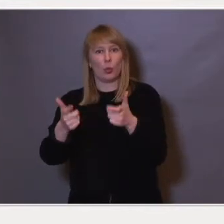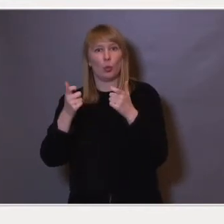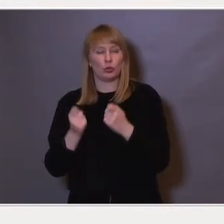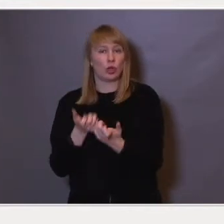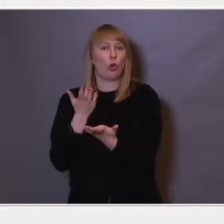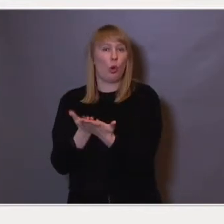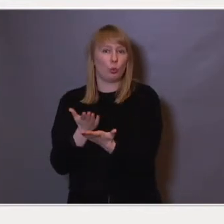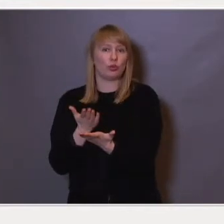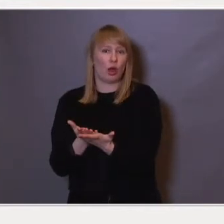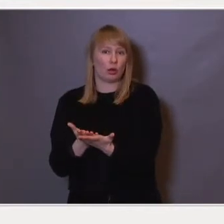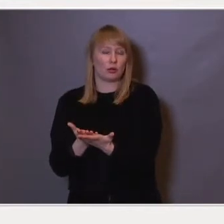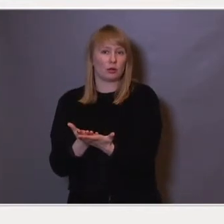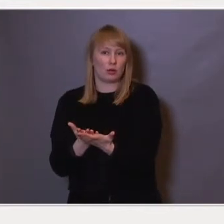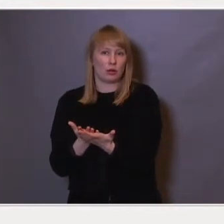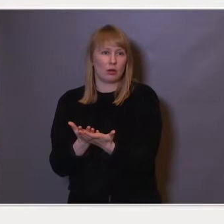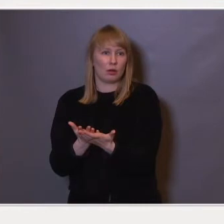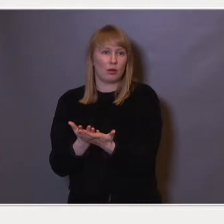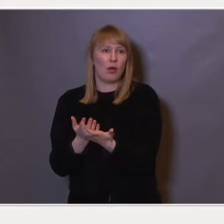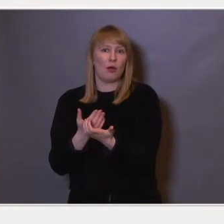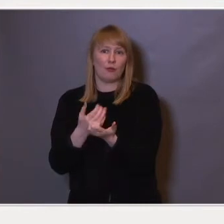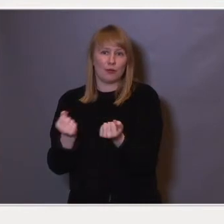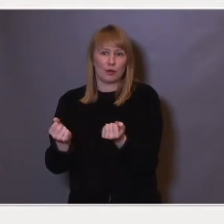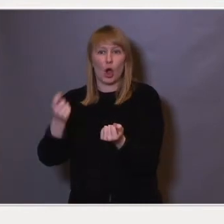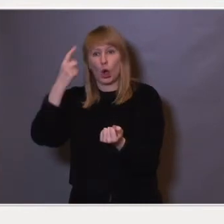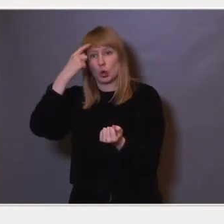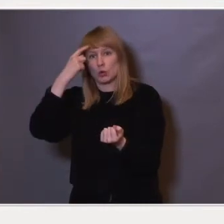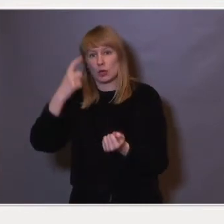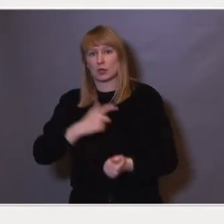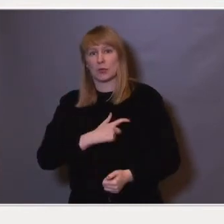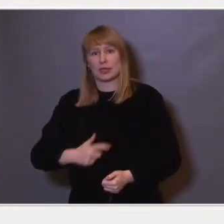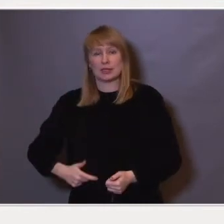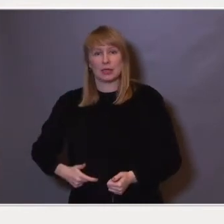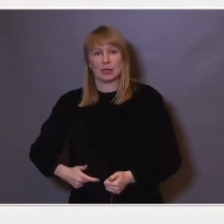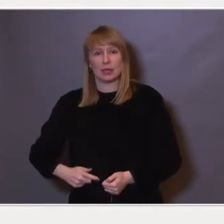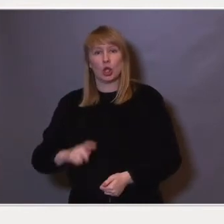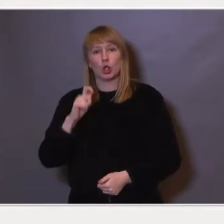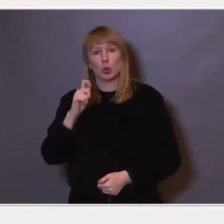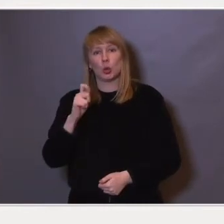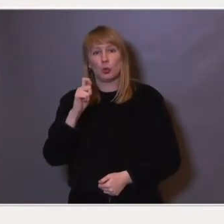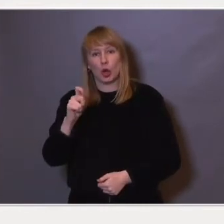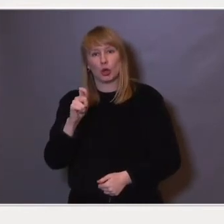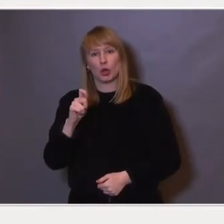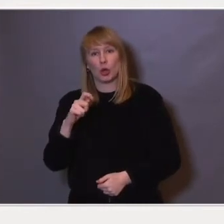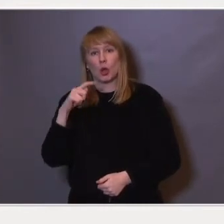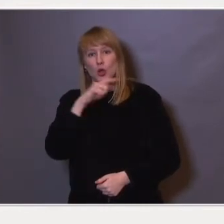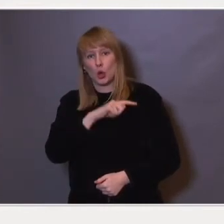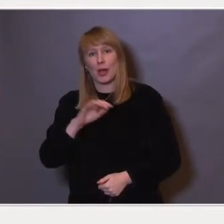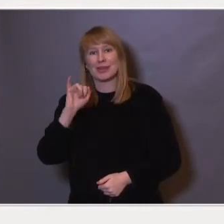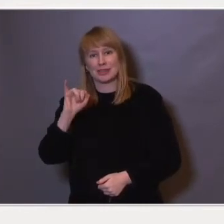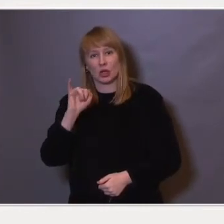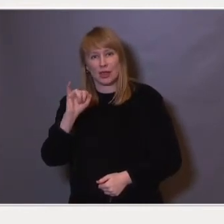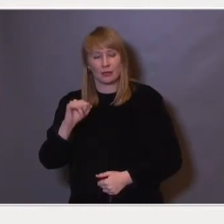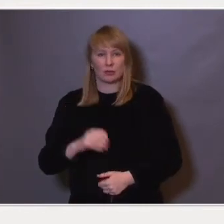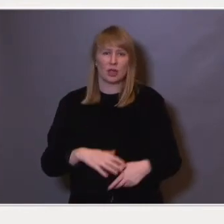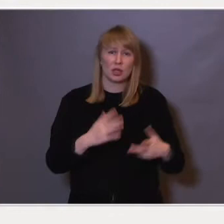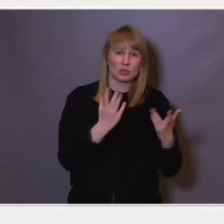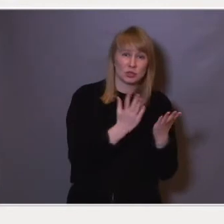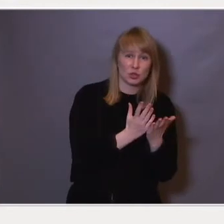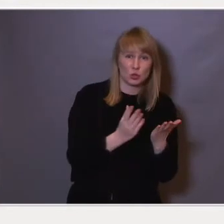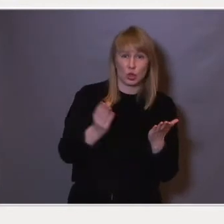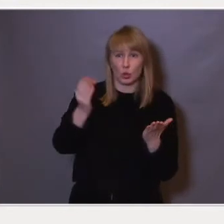oppdraget av tidligere kunnskapsminister Torbjørn Død i Saksen. Skole- og